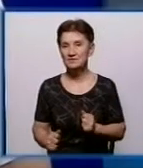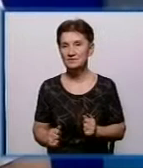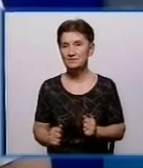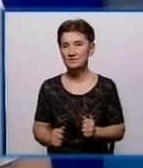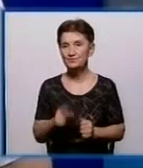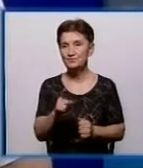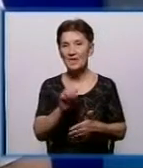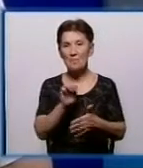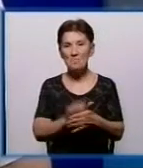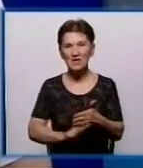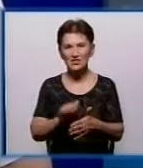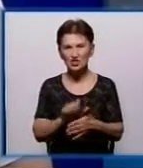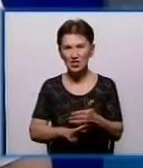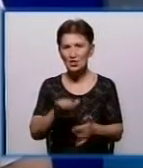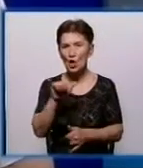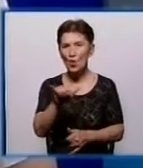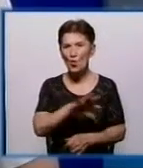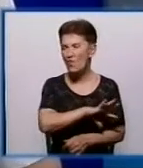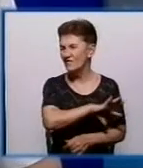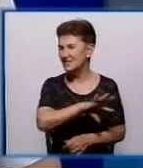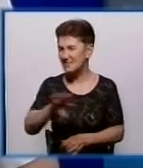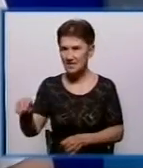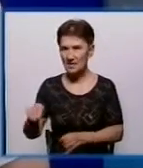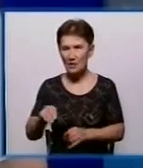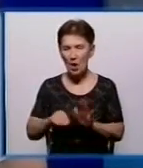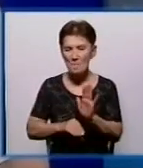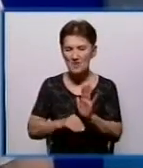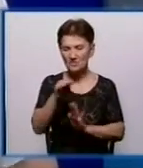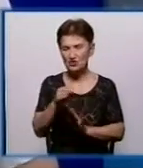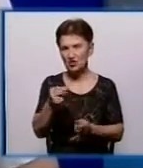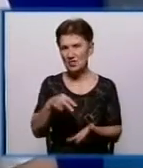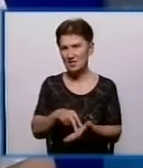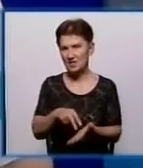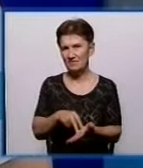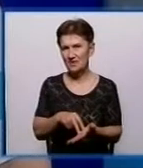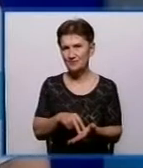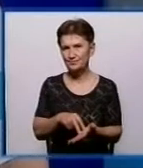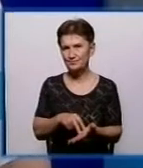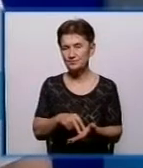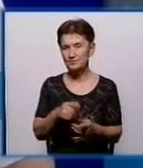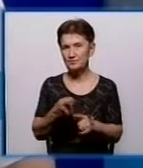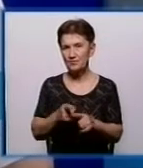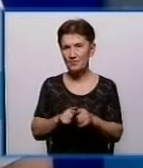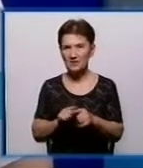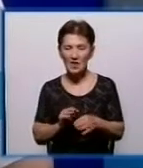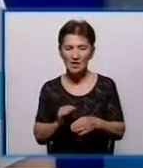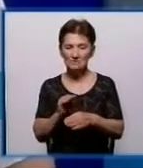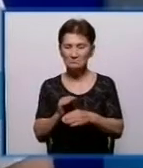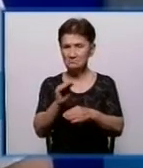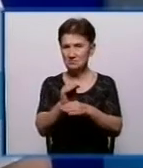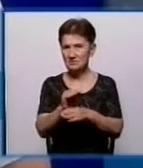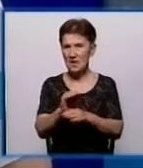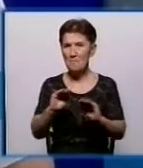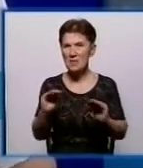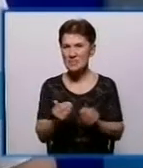Причини у всіх комунальних підприємств про підвищення тарифу однакові. Це приріст мінімальної заробітної плати, яку